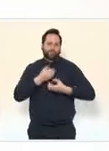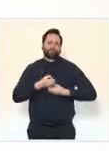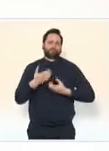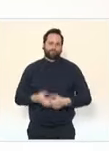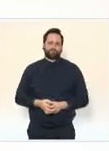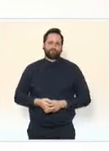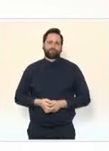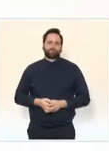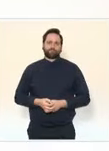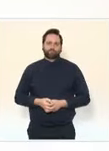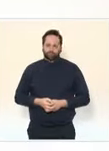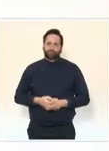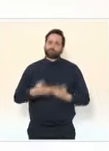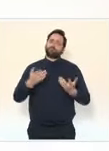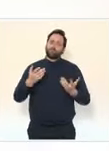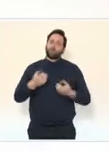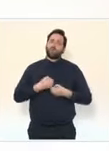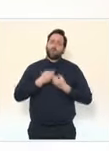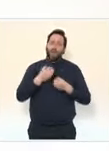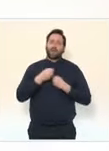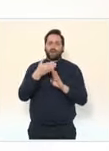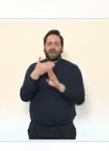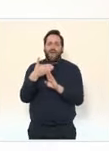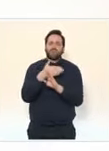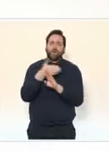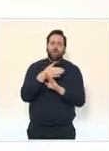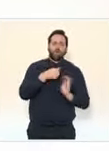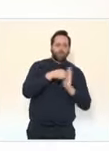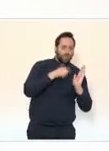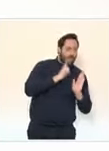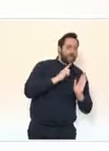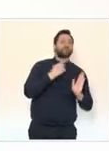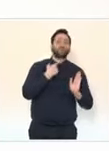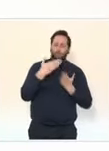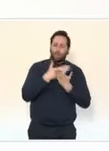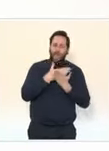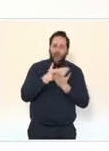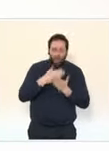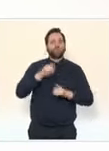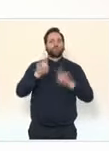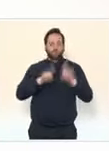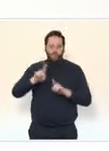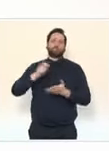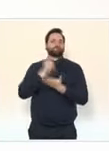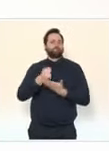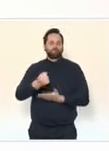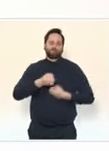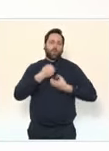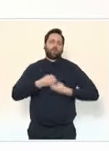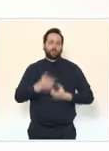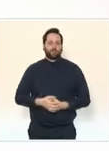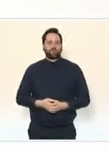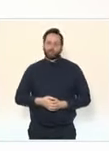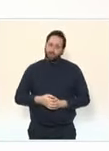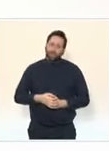préparés spécifiquement en mai et juin. Nous dégageons les moyens supplémentaires pour qu'il y ait un accompagnement personnalisé de chaque